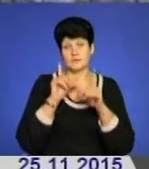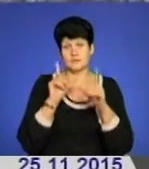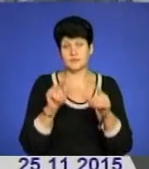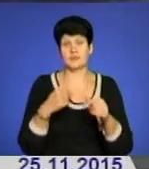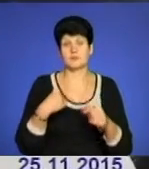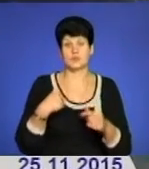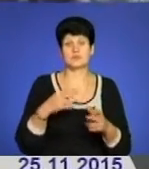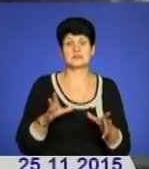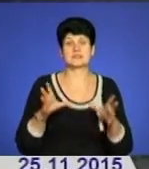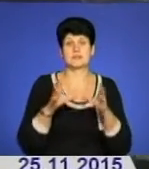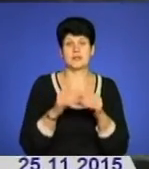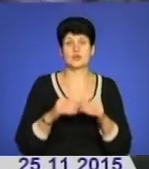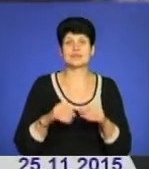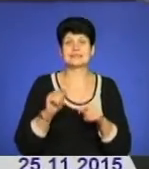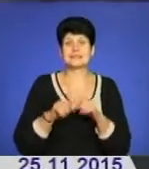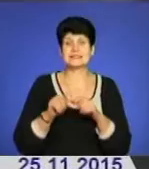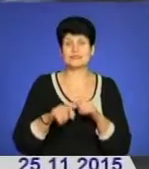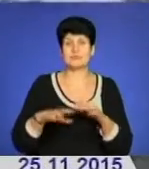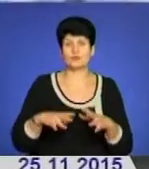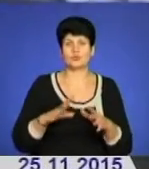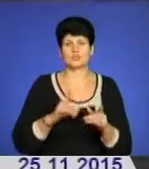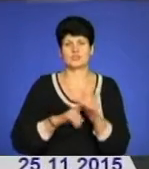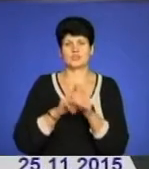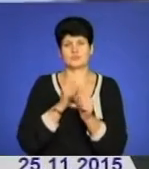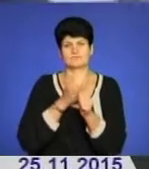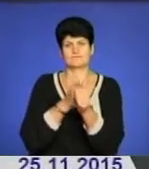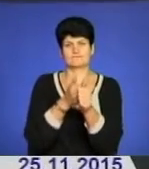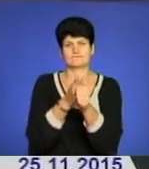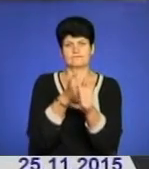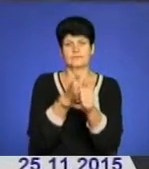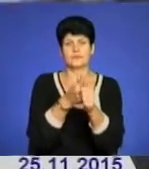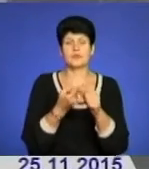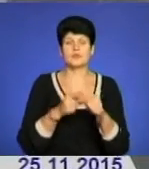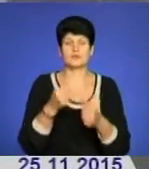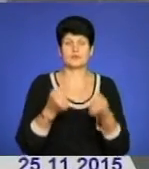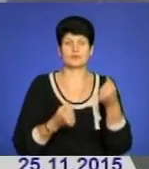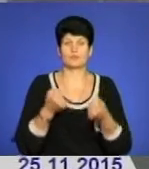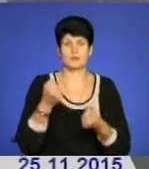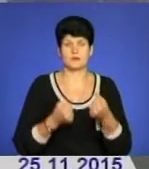чого спільно з іншим інспектором було почато переслідування даного автомобіля.